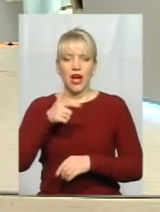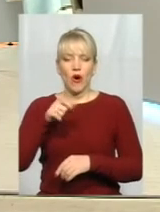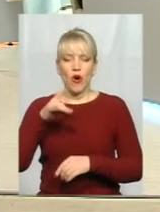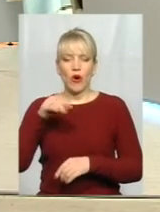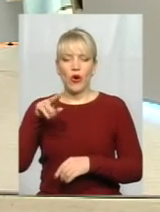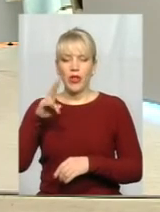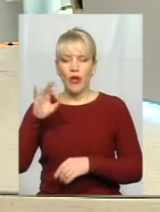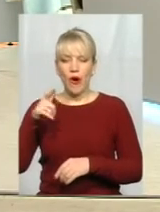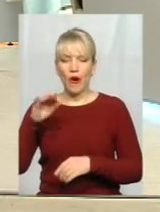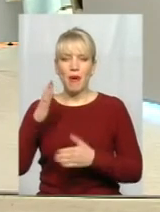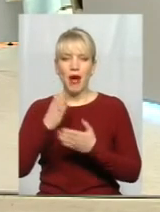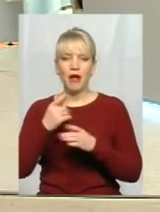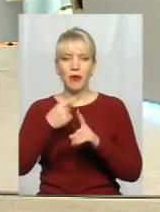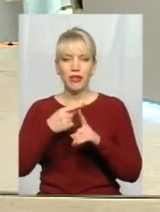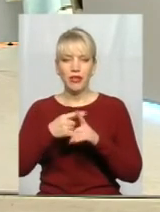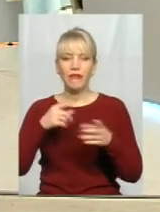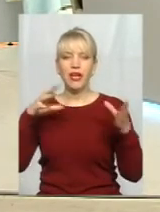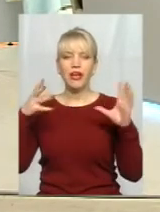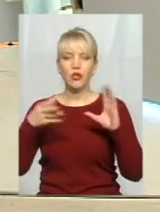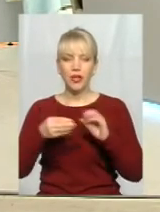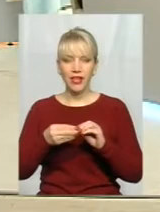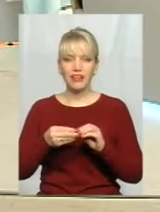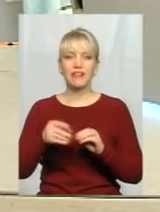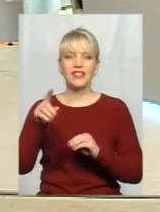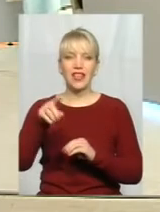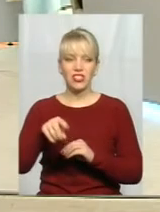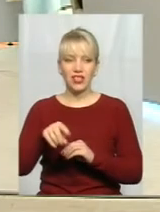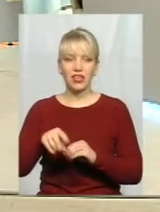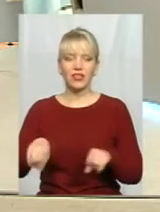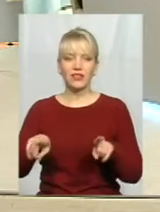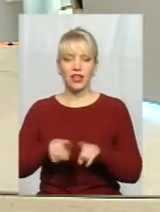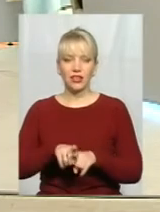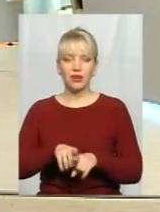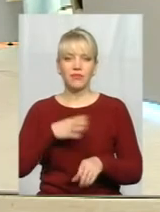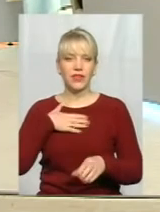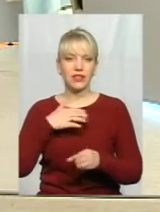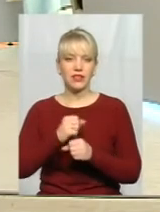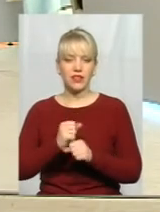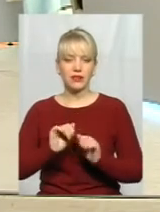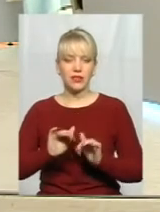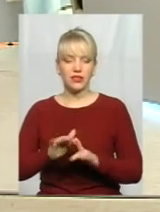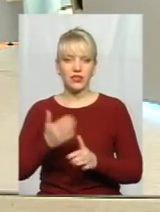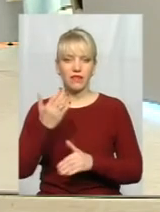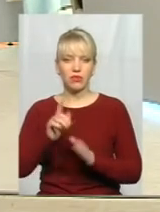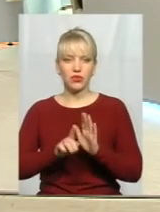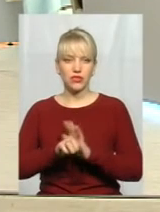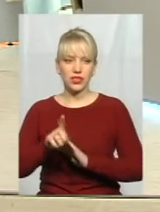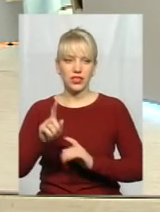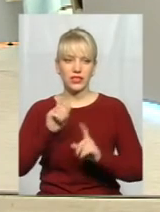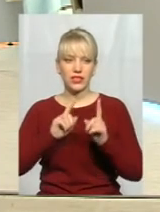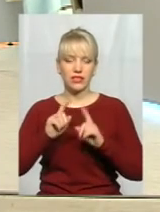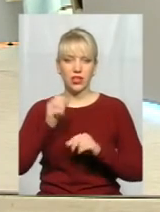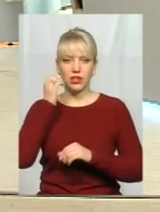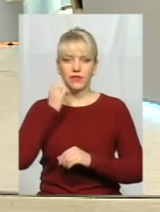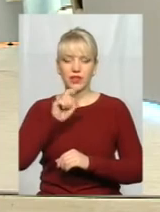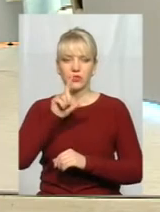позитивний результат мало мати, все ж таки такими радикальними діями ви сьогодні розпочали сесію? Дякую вам